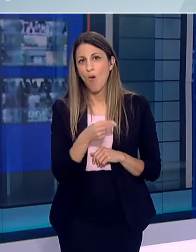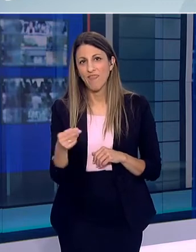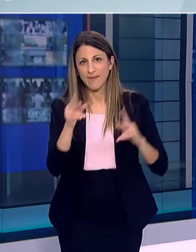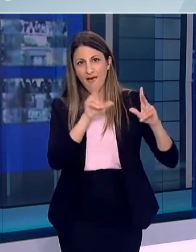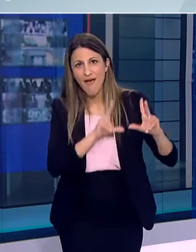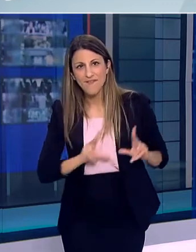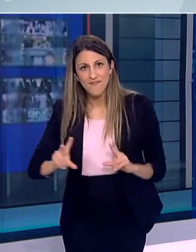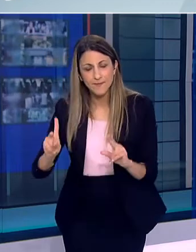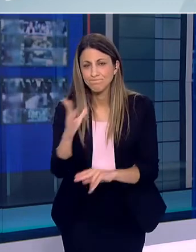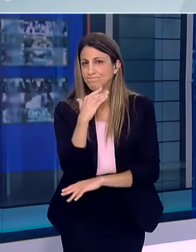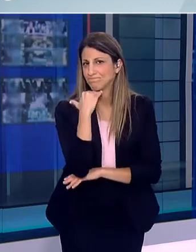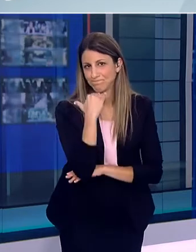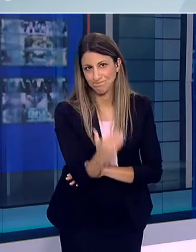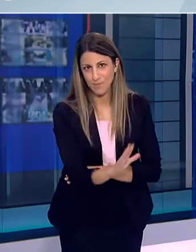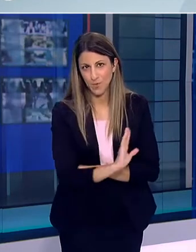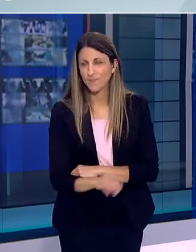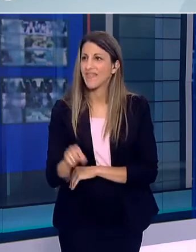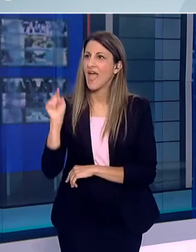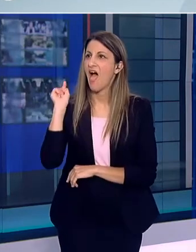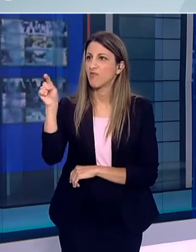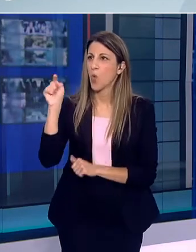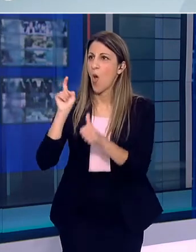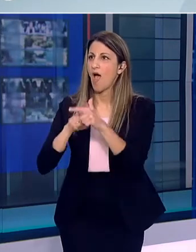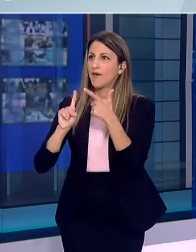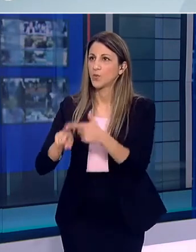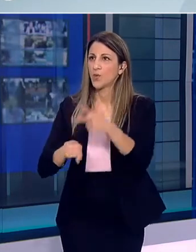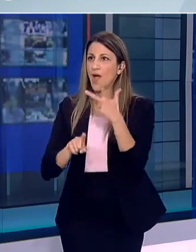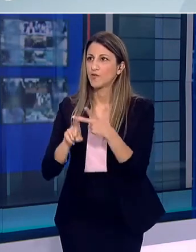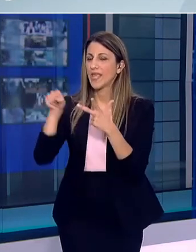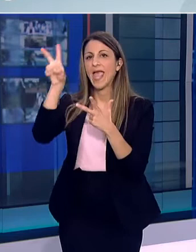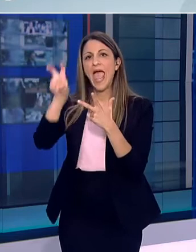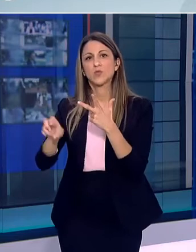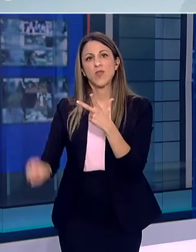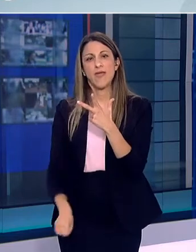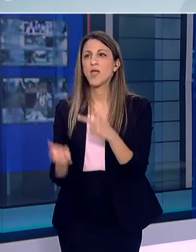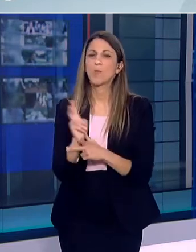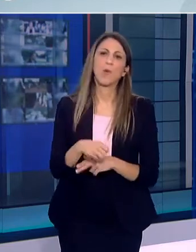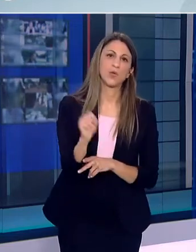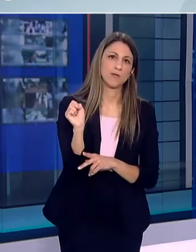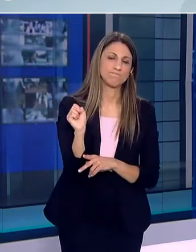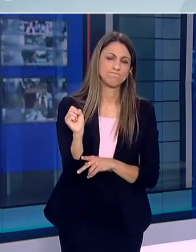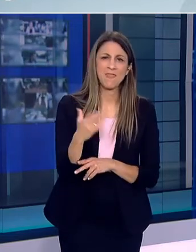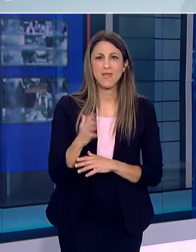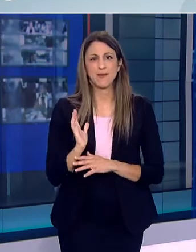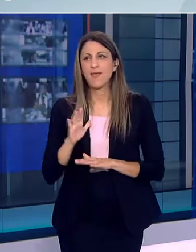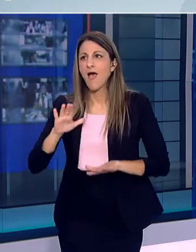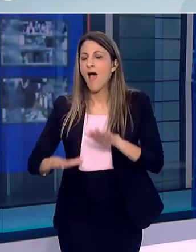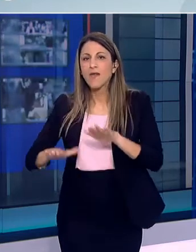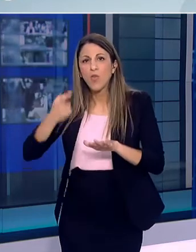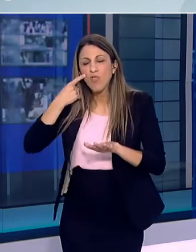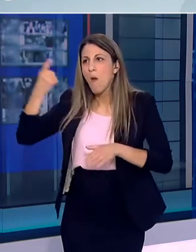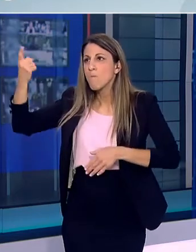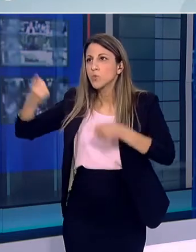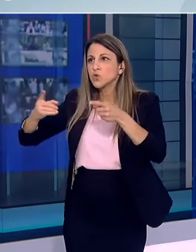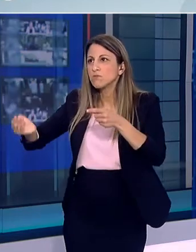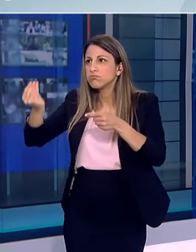Δηλαδή αυτές τις χώρες θα ελέγχουμε Ανάλογα με τις εξελίξεις επιδημιολογικές στις διάφορες χώρες Θα μπορούμε μέσω